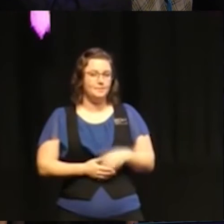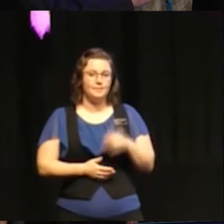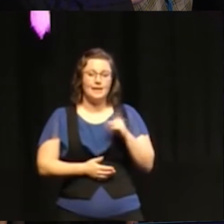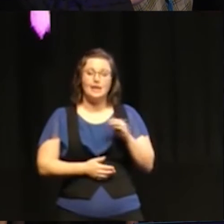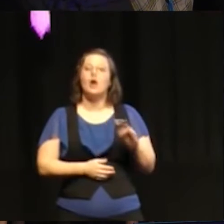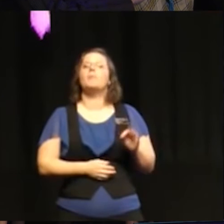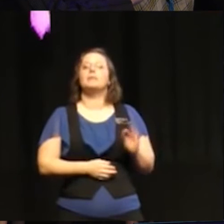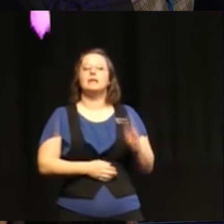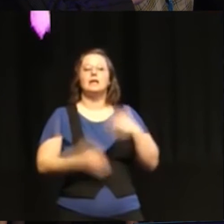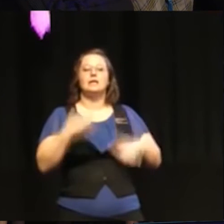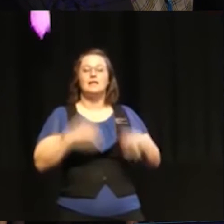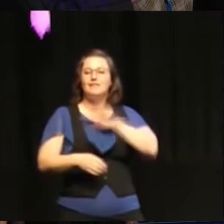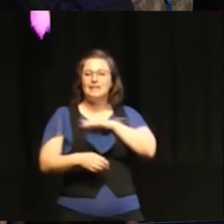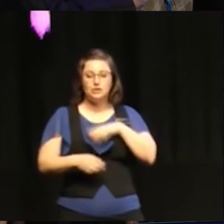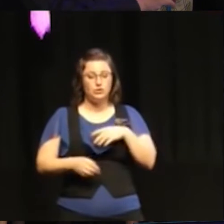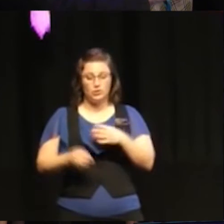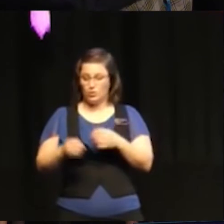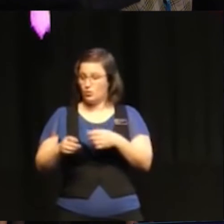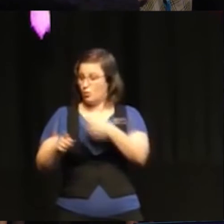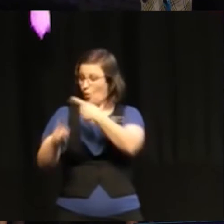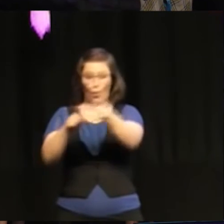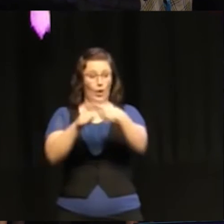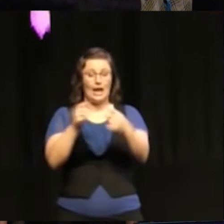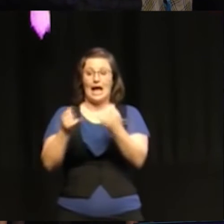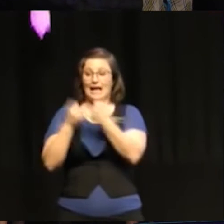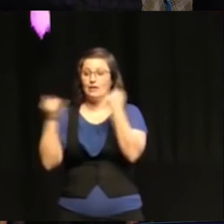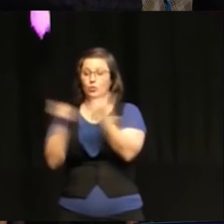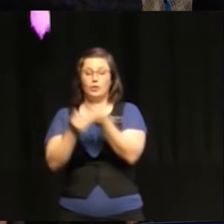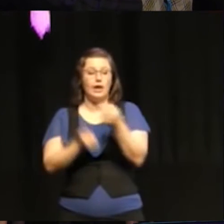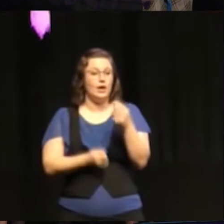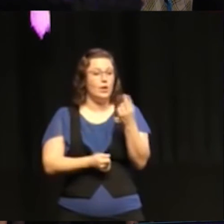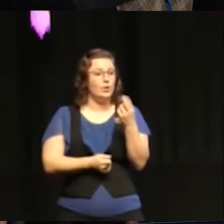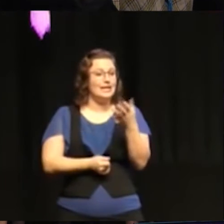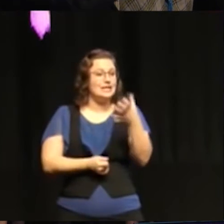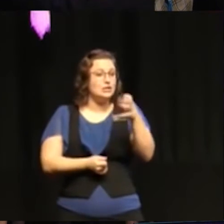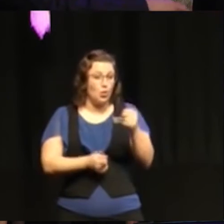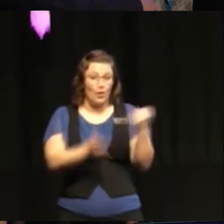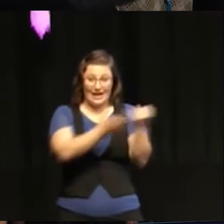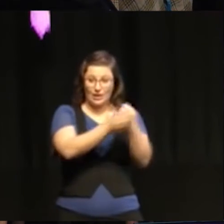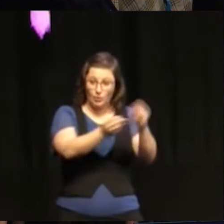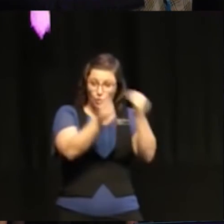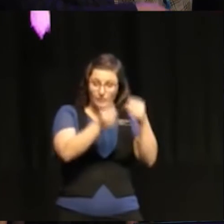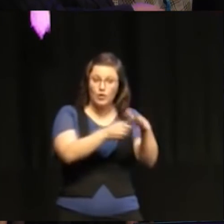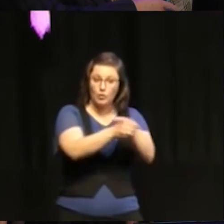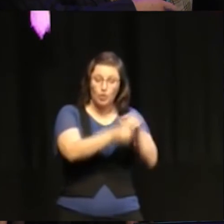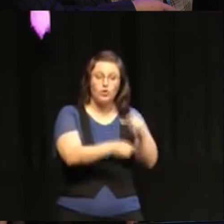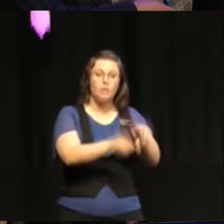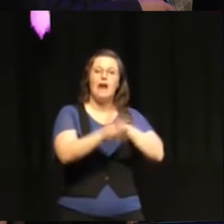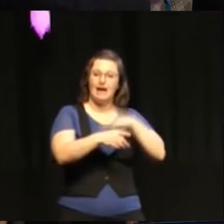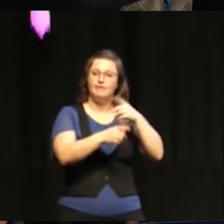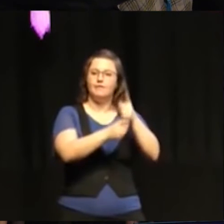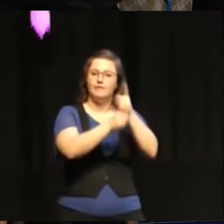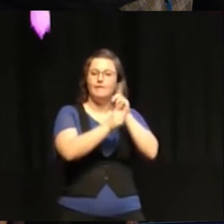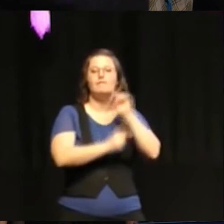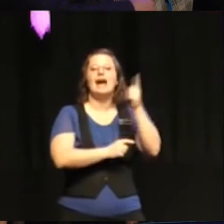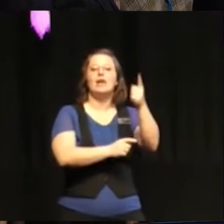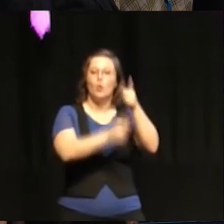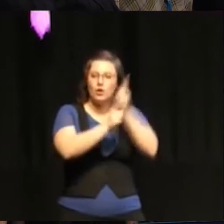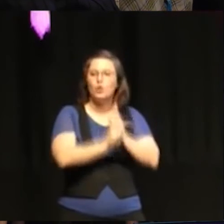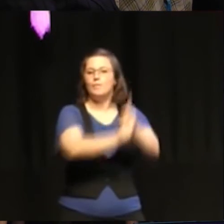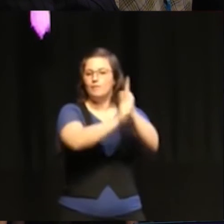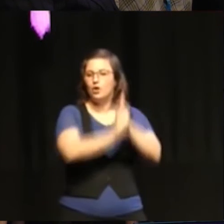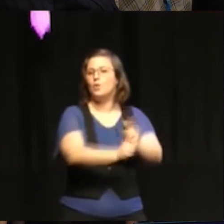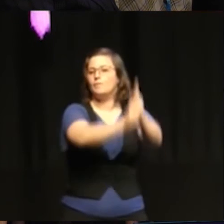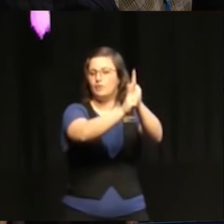finns ju ett antal institutioner redan på plats. UNESCO till exempel på undervisningsområdet som har haft sådana årliga uppföljningar. Och just det där